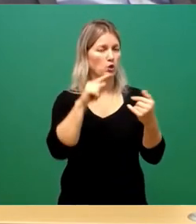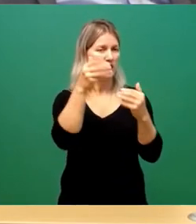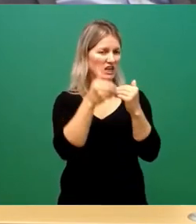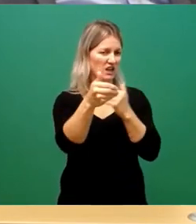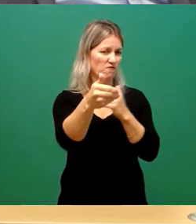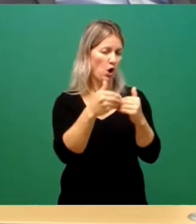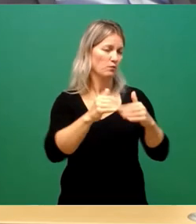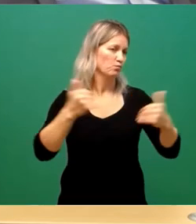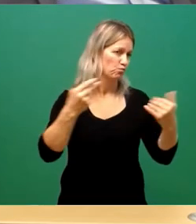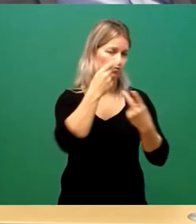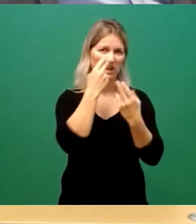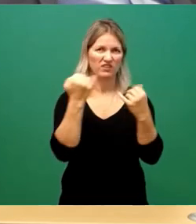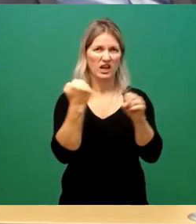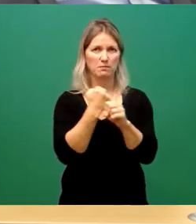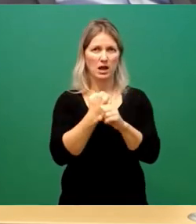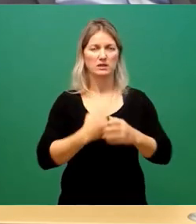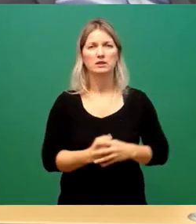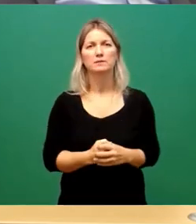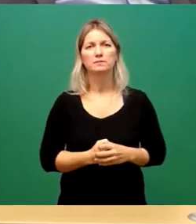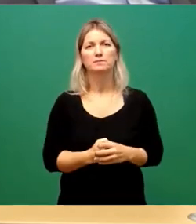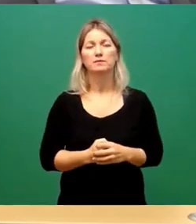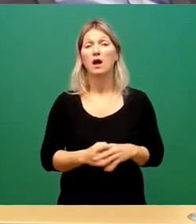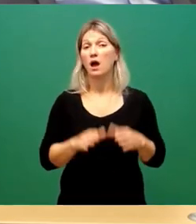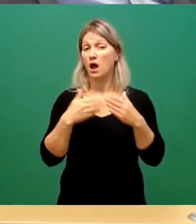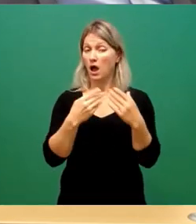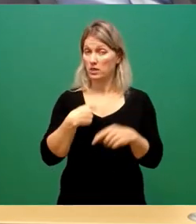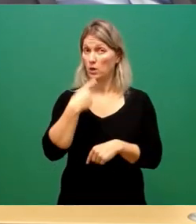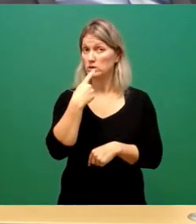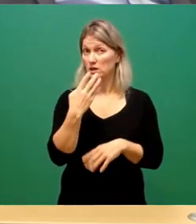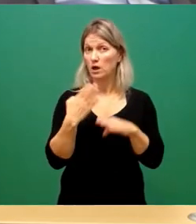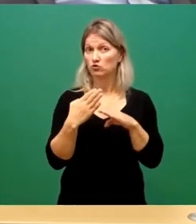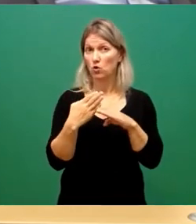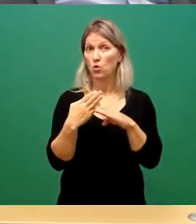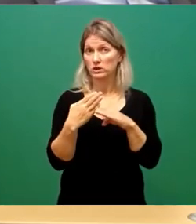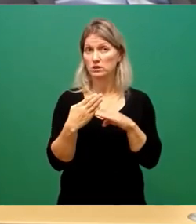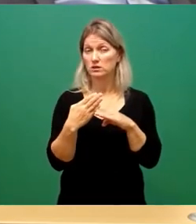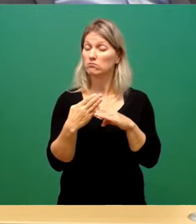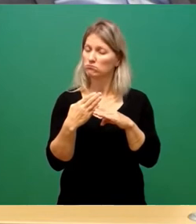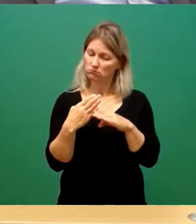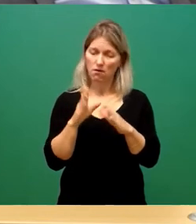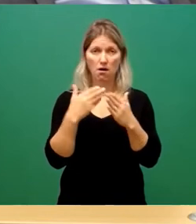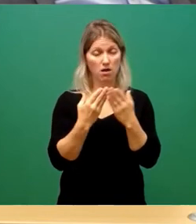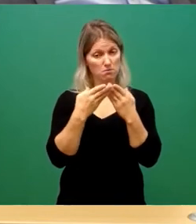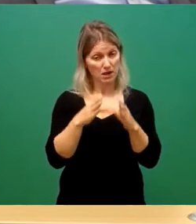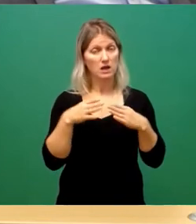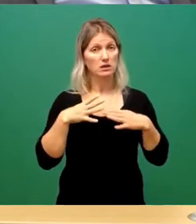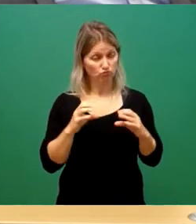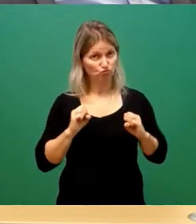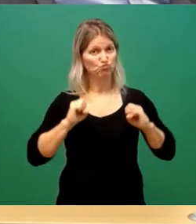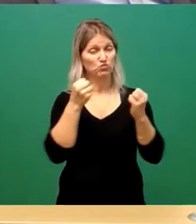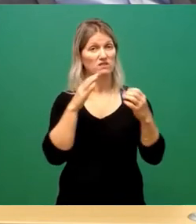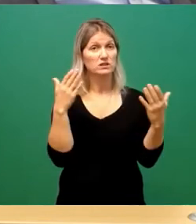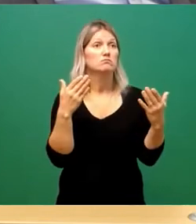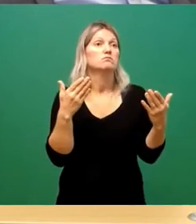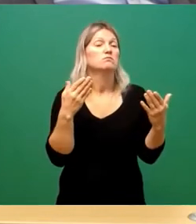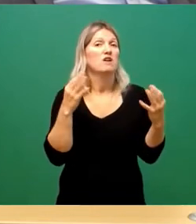haben. Ich habe auch gesagt, wir da alles tun. Und das kostet natürlich auch entsprechende Kraft für alle